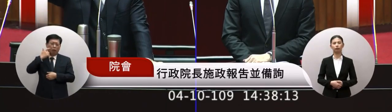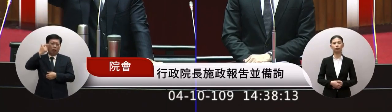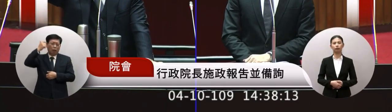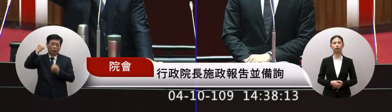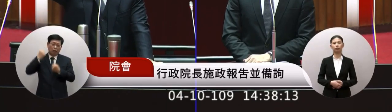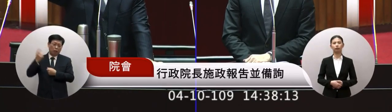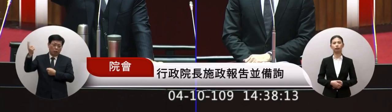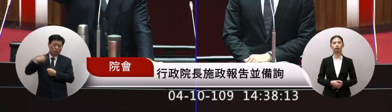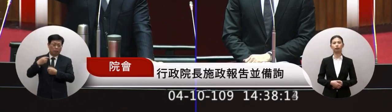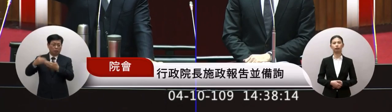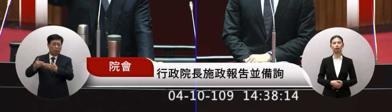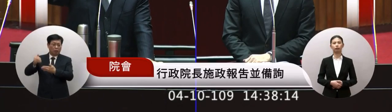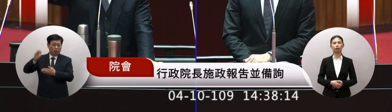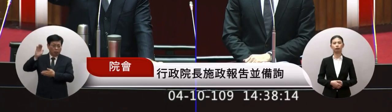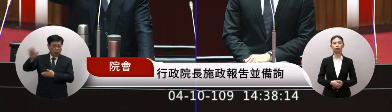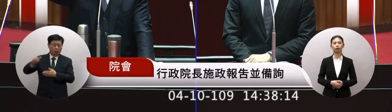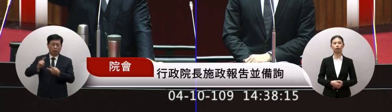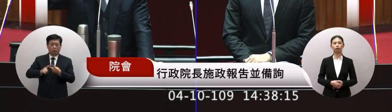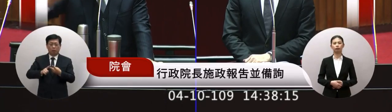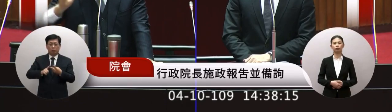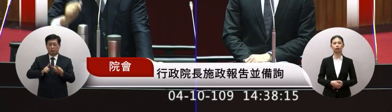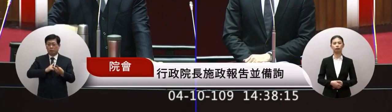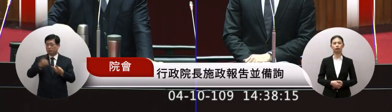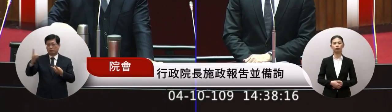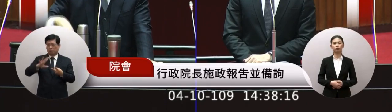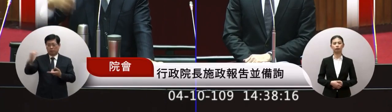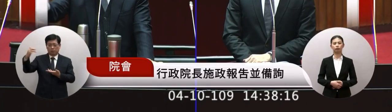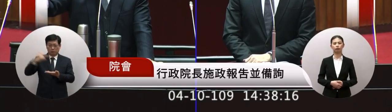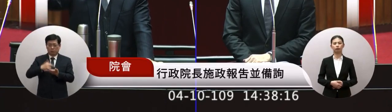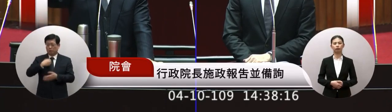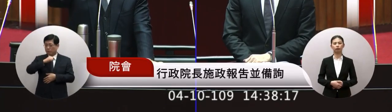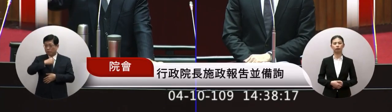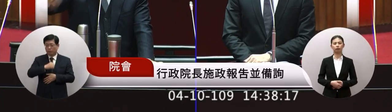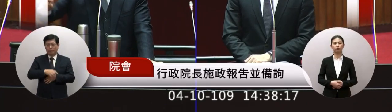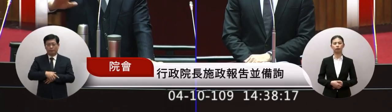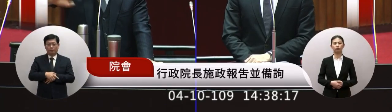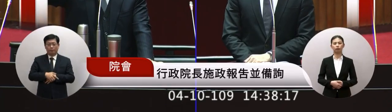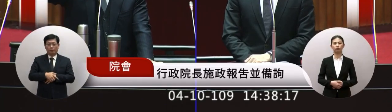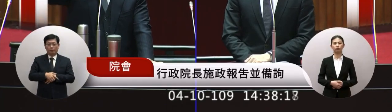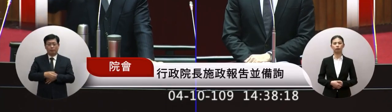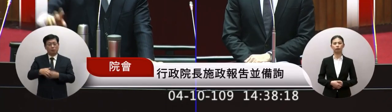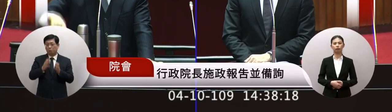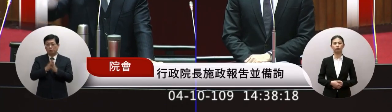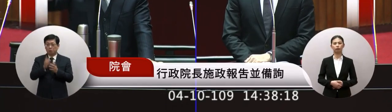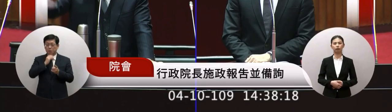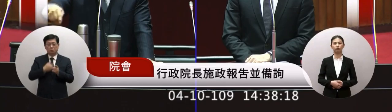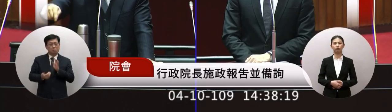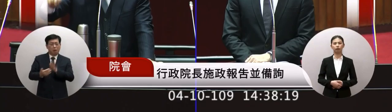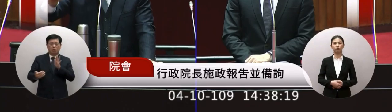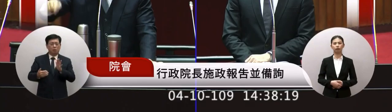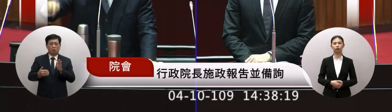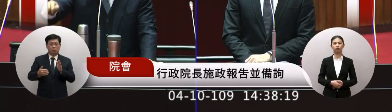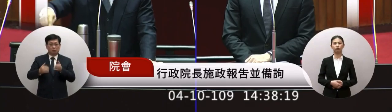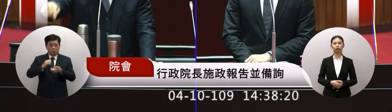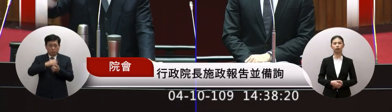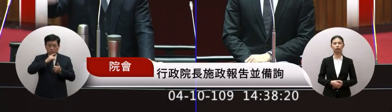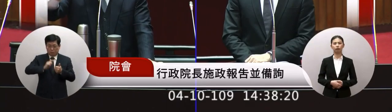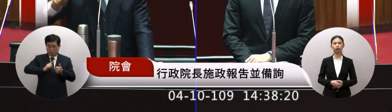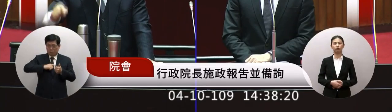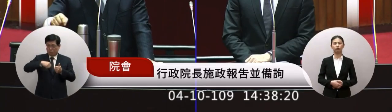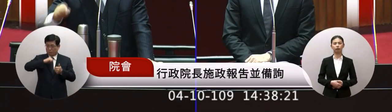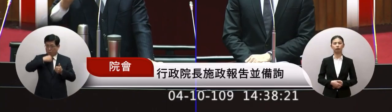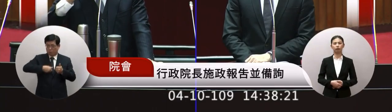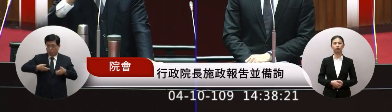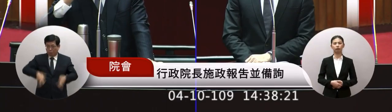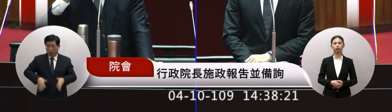選擇中國甚至他就不來過台灣他都沒有接受就一定要偷生偷長的